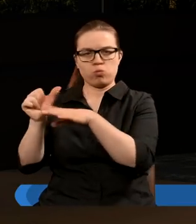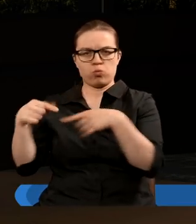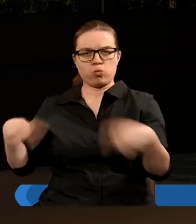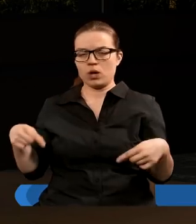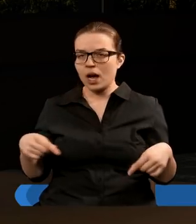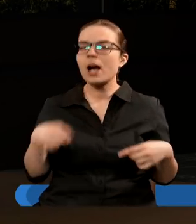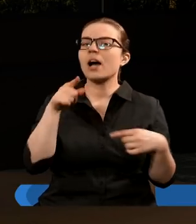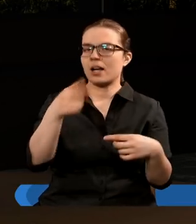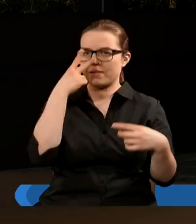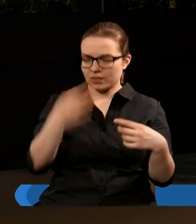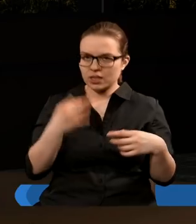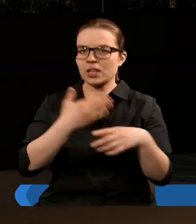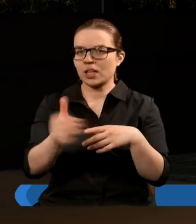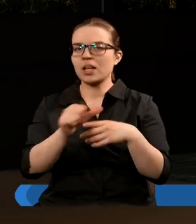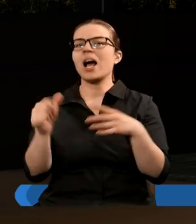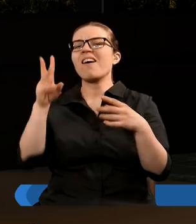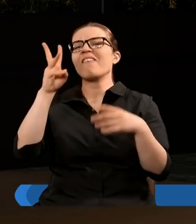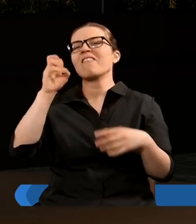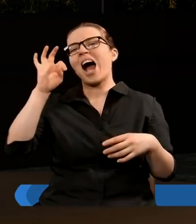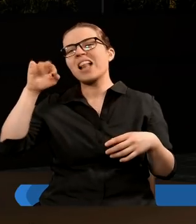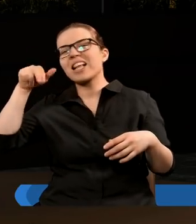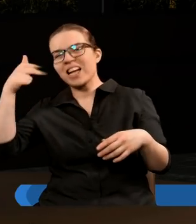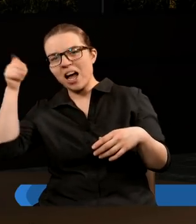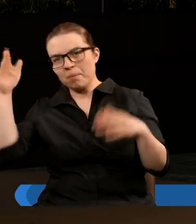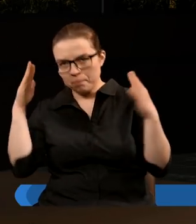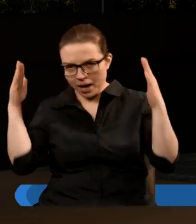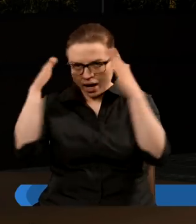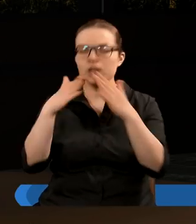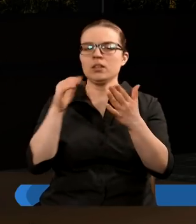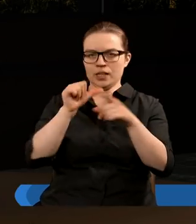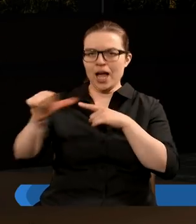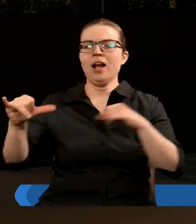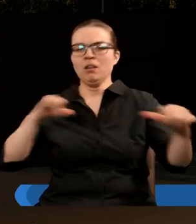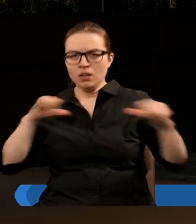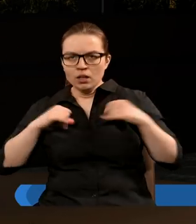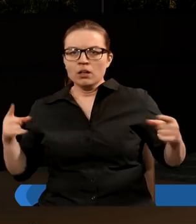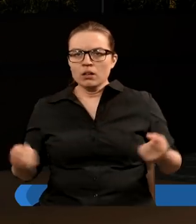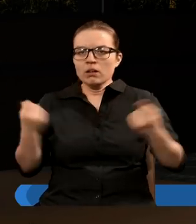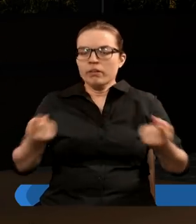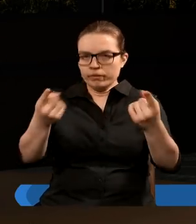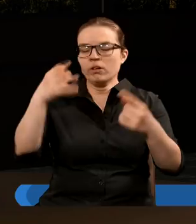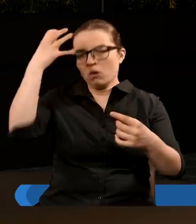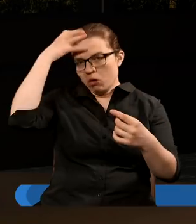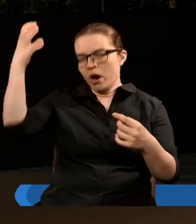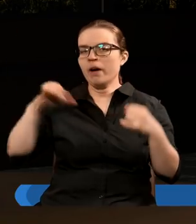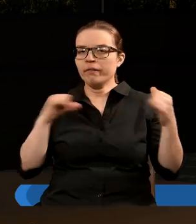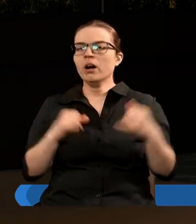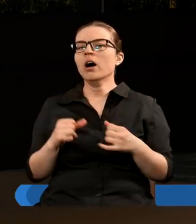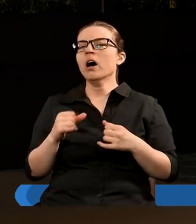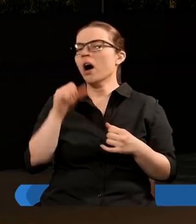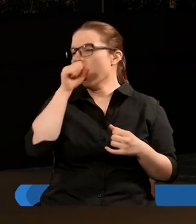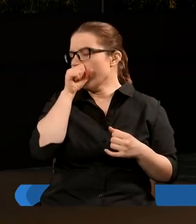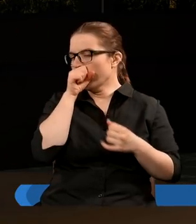że dzisiaj jest takie państwo, jest Watykan, w którym papież sprawuje władzę królewską, jest